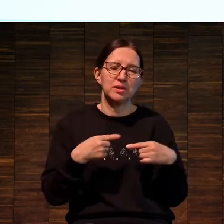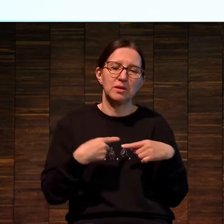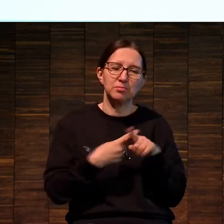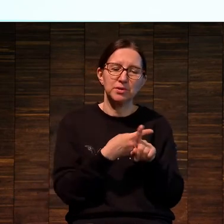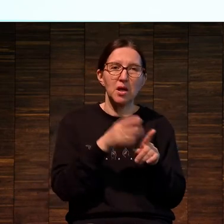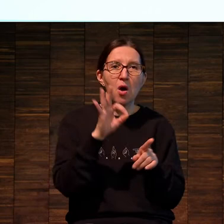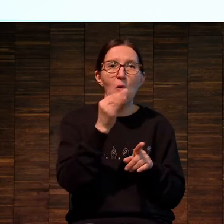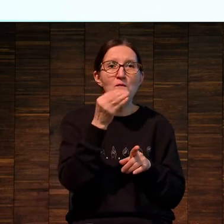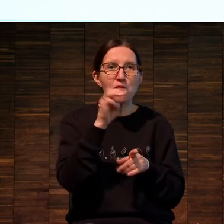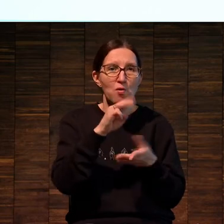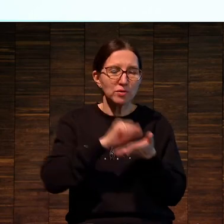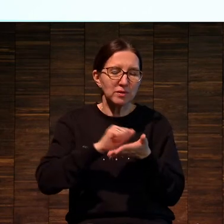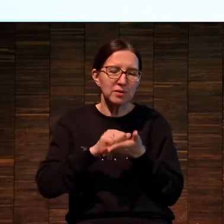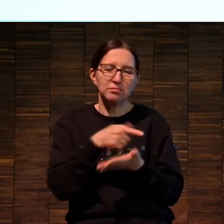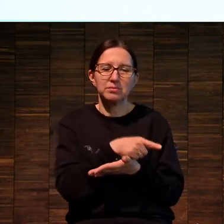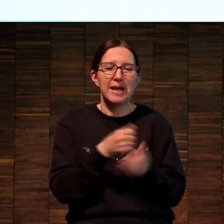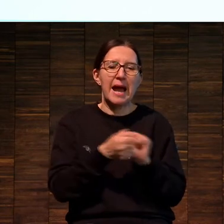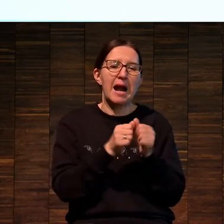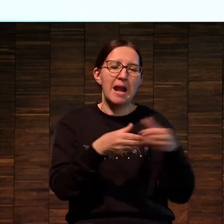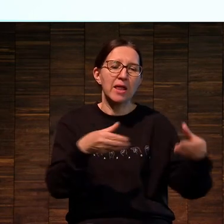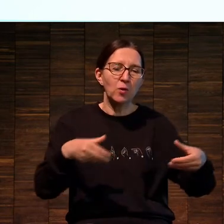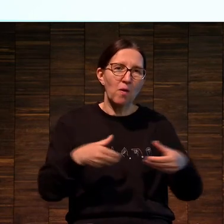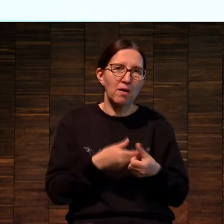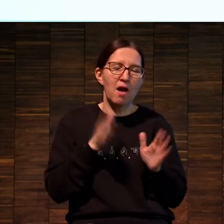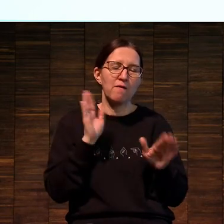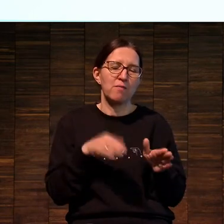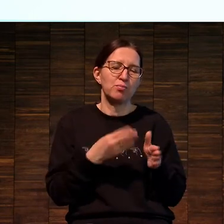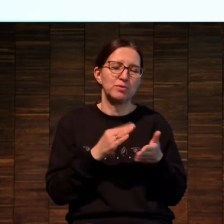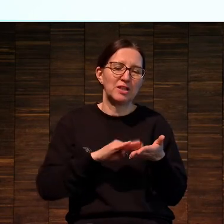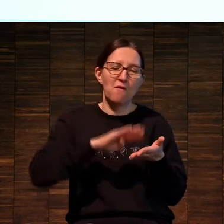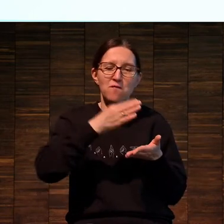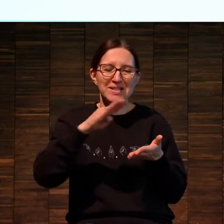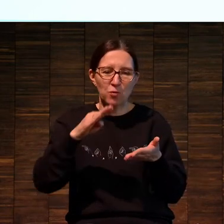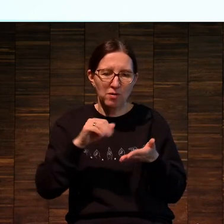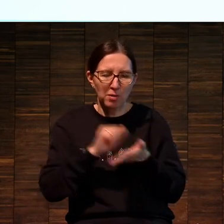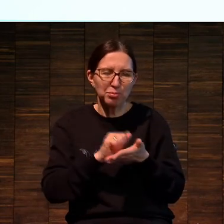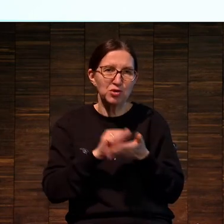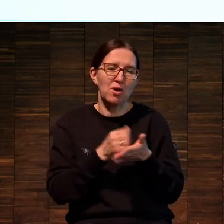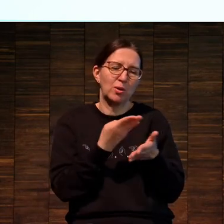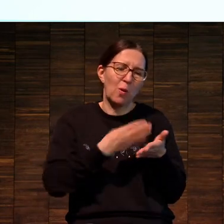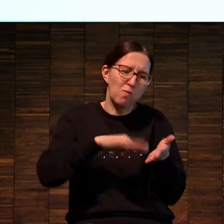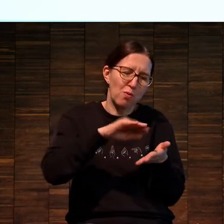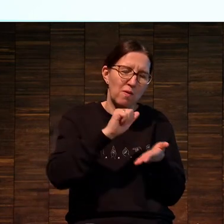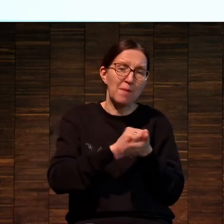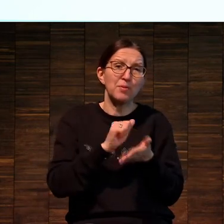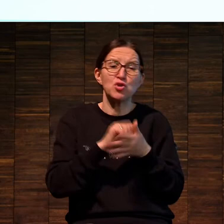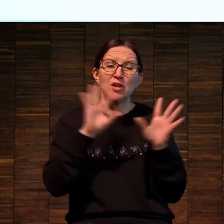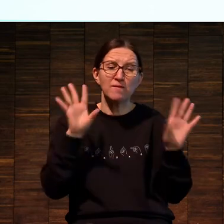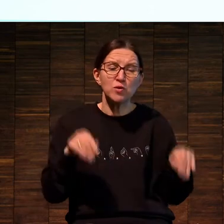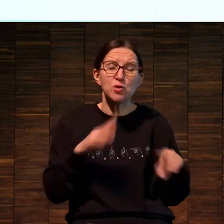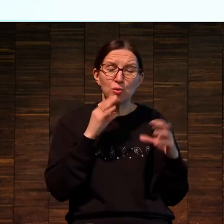останется высокая печать. Это все останется. Но